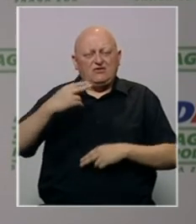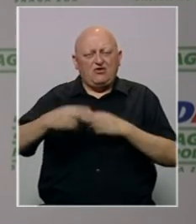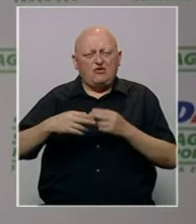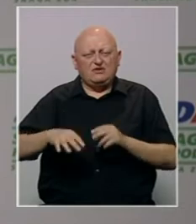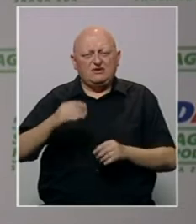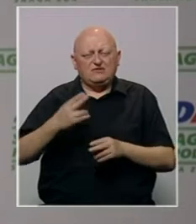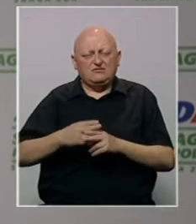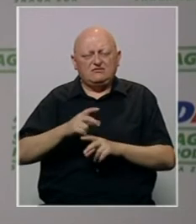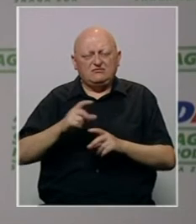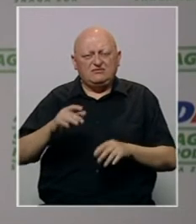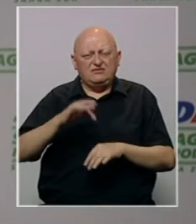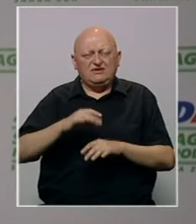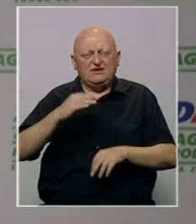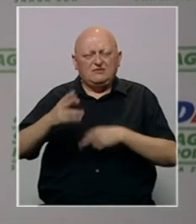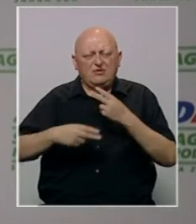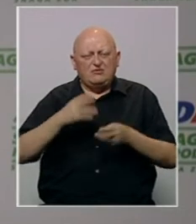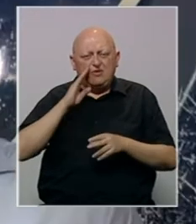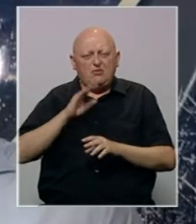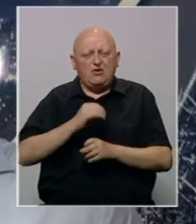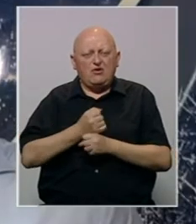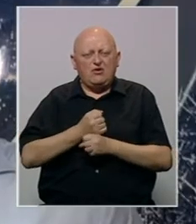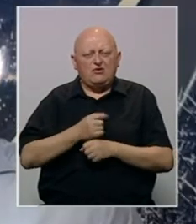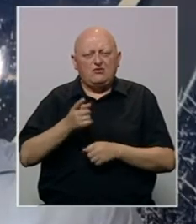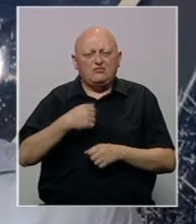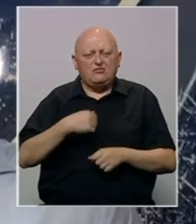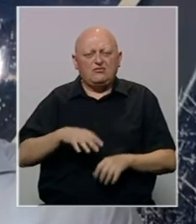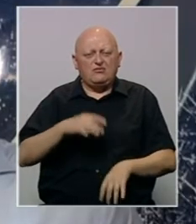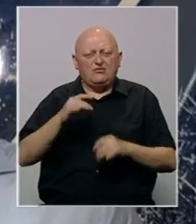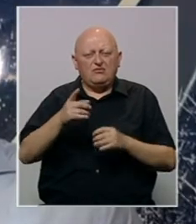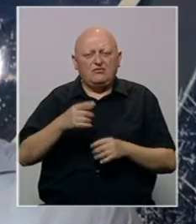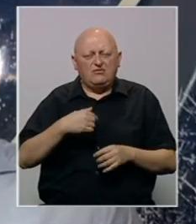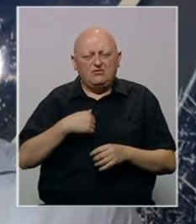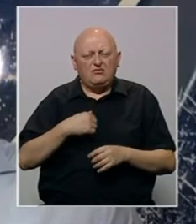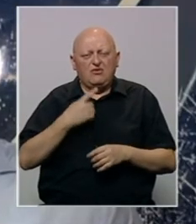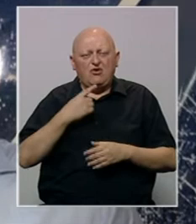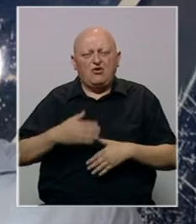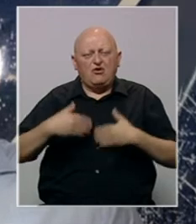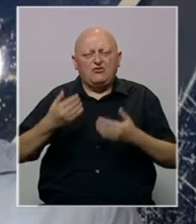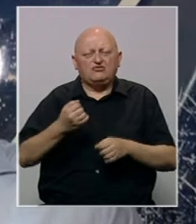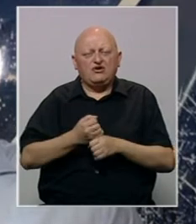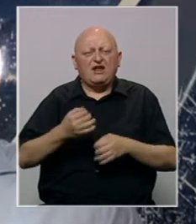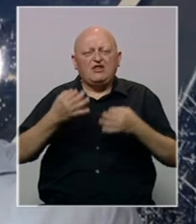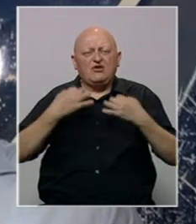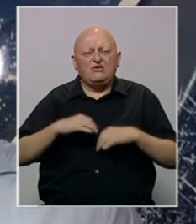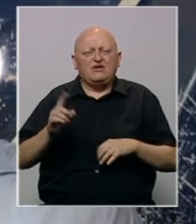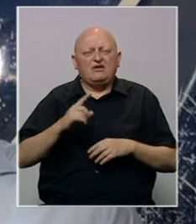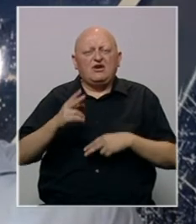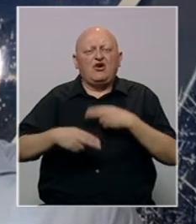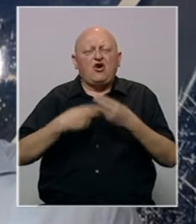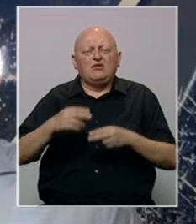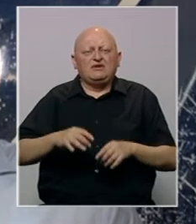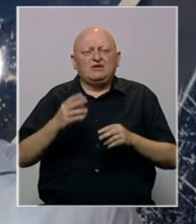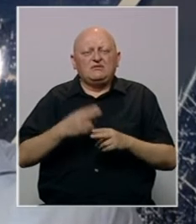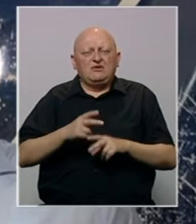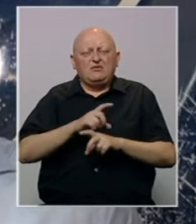izbor i imenovanje i centralne izborne komisije Bosne i Hercegovine. Mi smo izabrali Sandu Alspač koju je predložilo radno predsjedništvo a ne komisija za izbor i